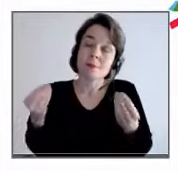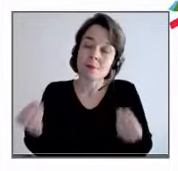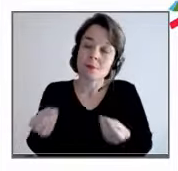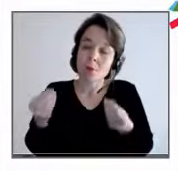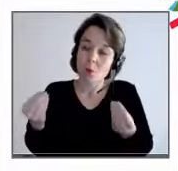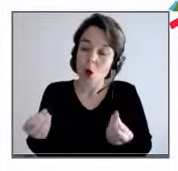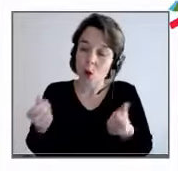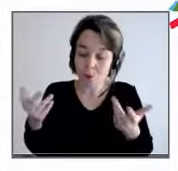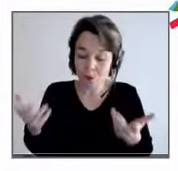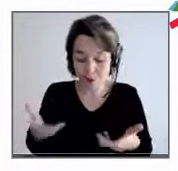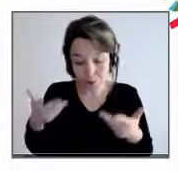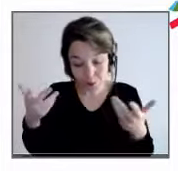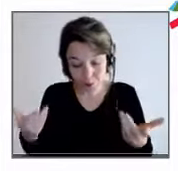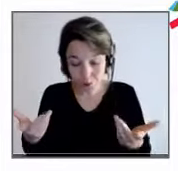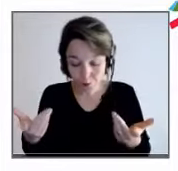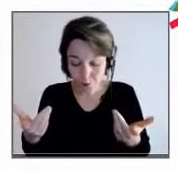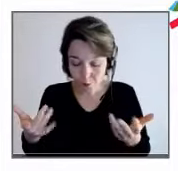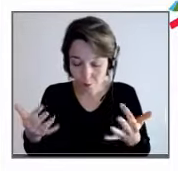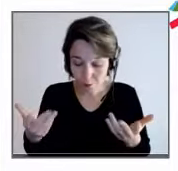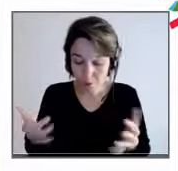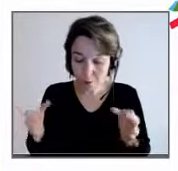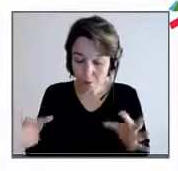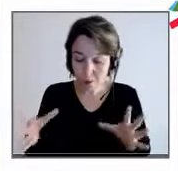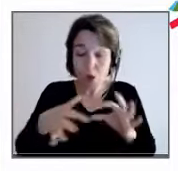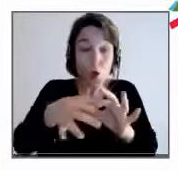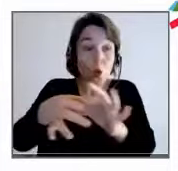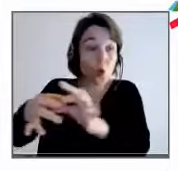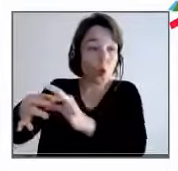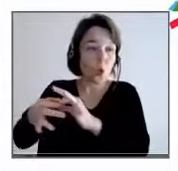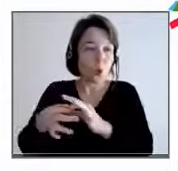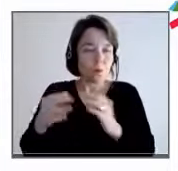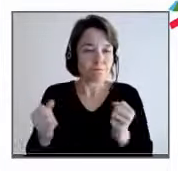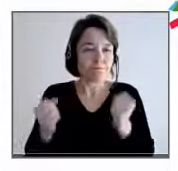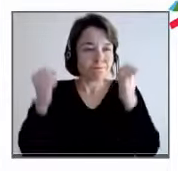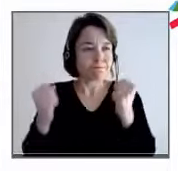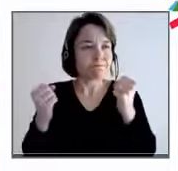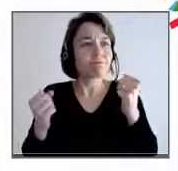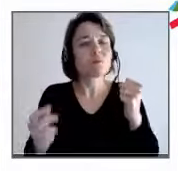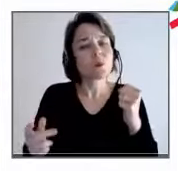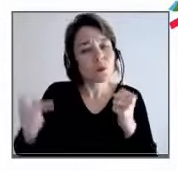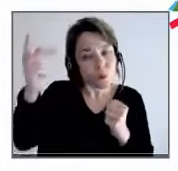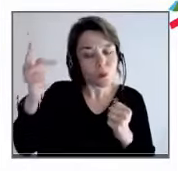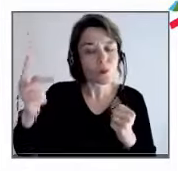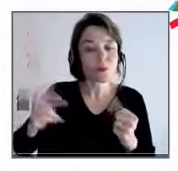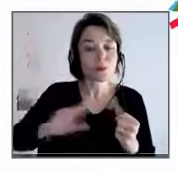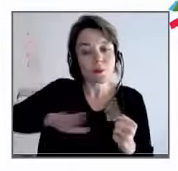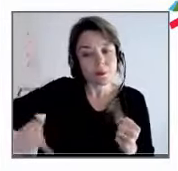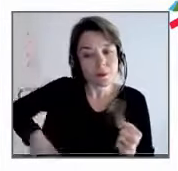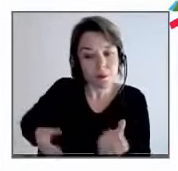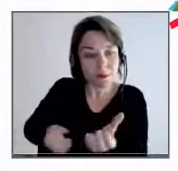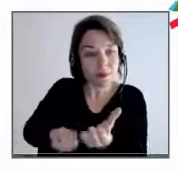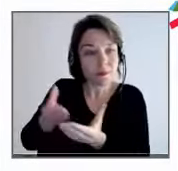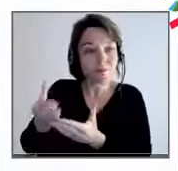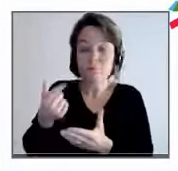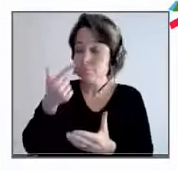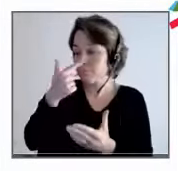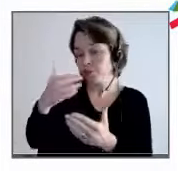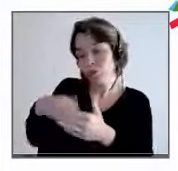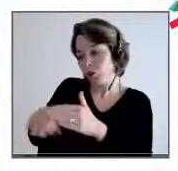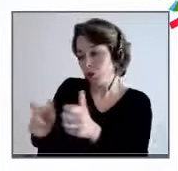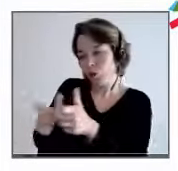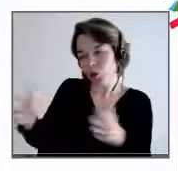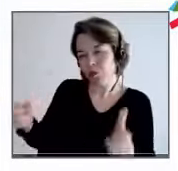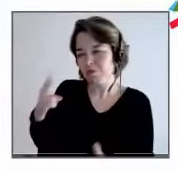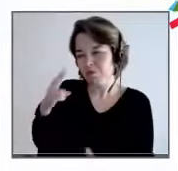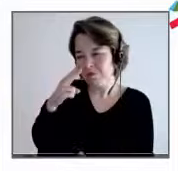Pour solidifier un peu ce collectif, juste une dernière chose, parce que ça me semble important et pas forcément très visible en entreprise. Vous savez, chaque